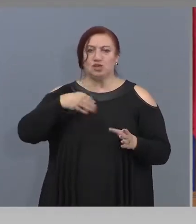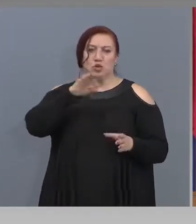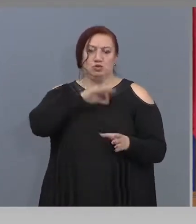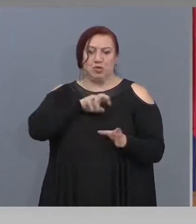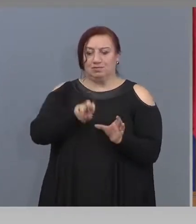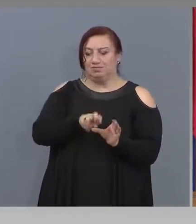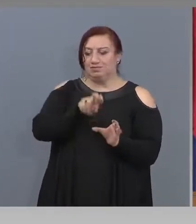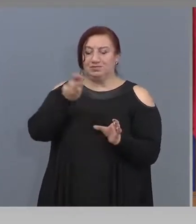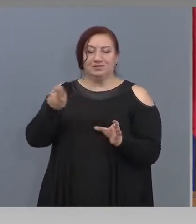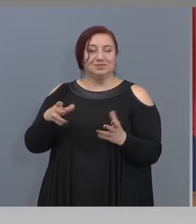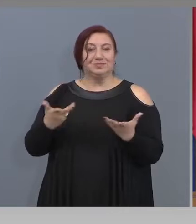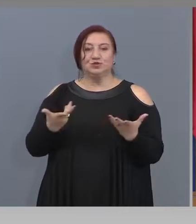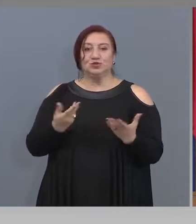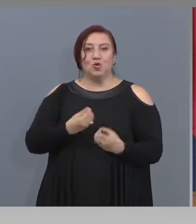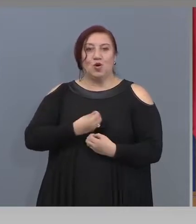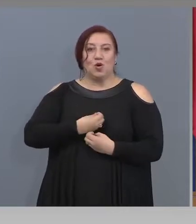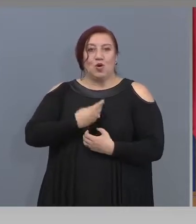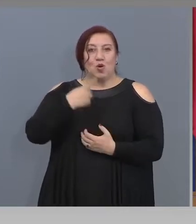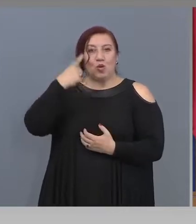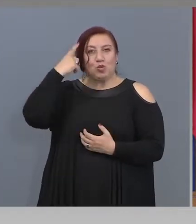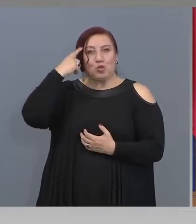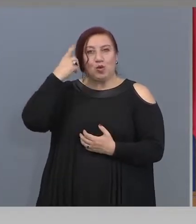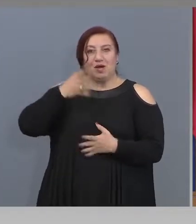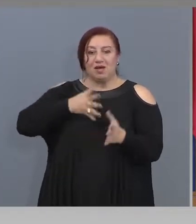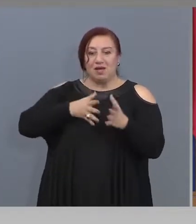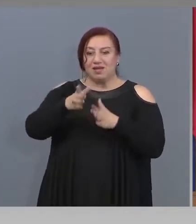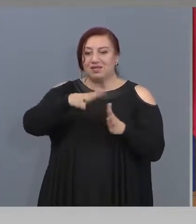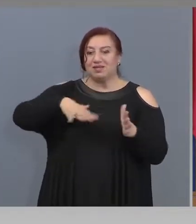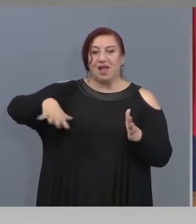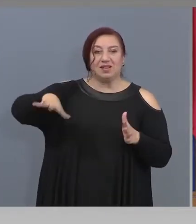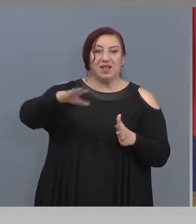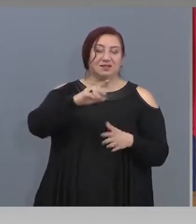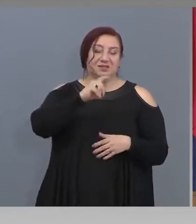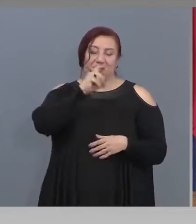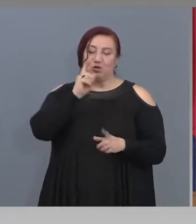духа, духа на нацията е изключително важен.